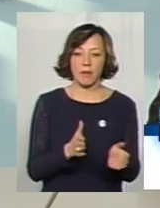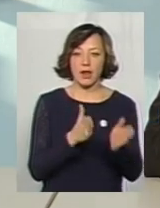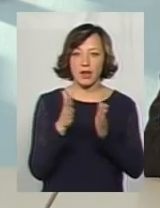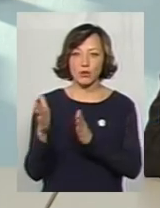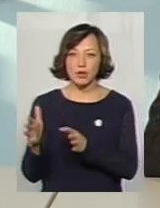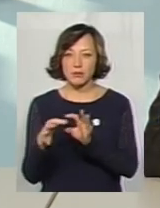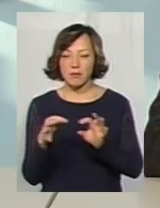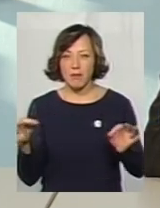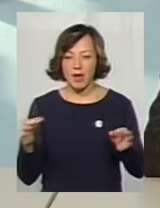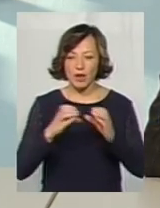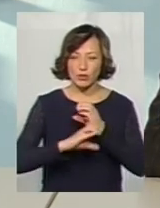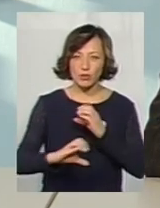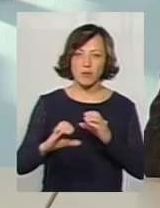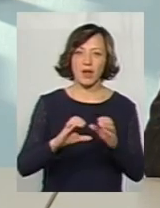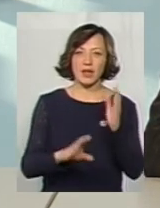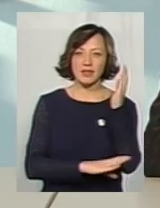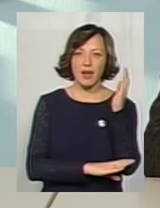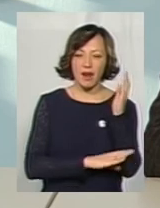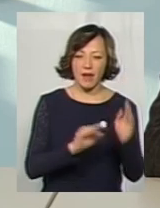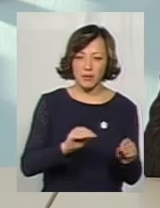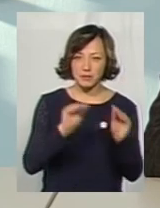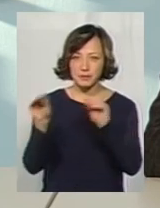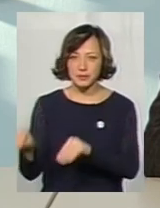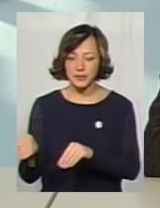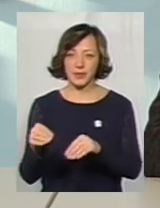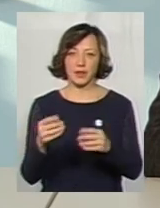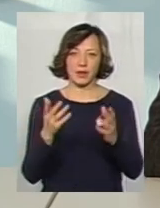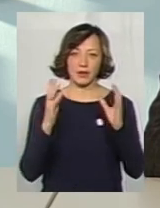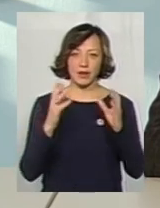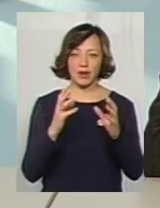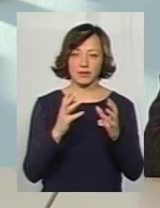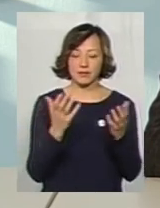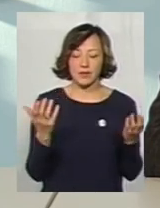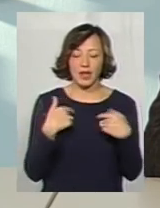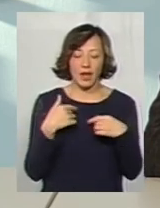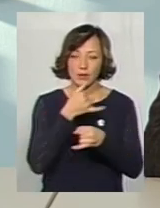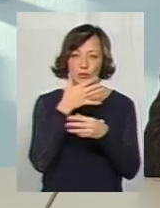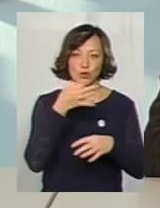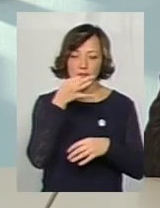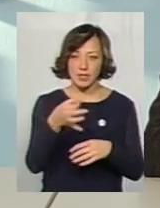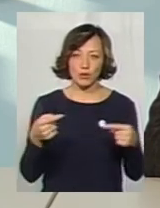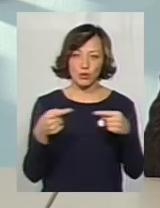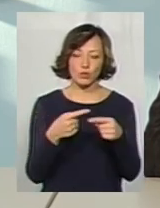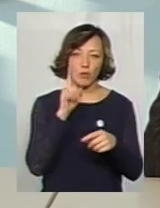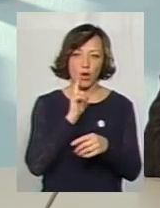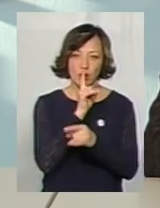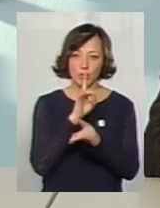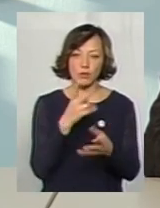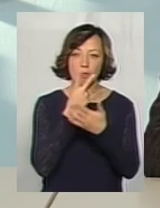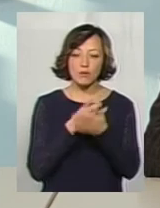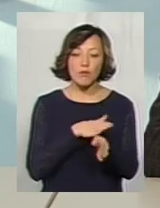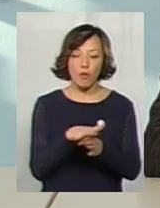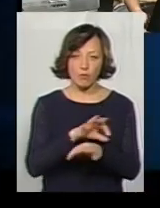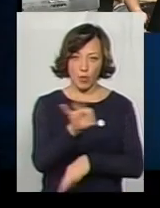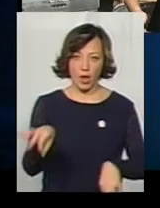питання по зелених насадженнях, по каштанах, які Кам'янецьку прикрашають. Тому я не можу зараз однозначно сказати, допоки ми не будемо бачити повністю